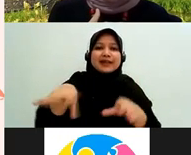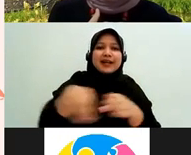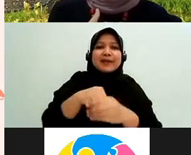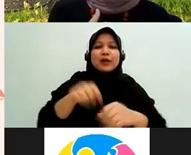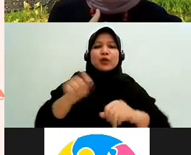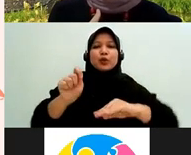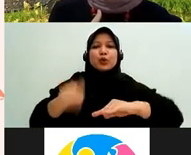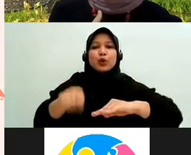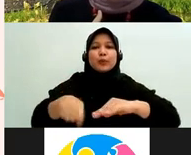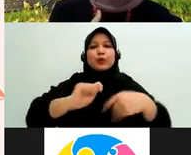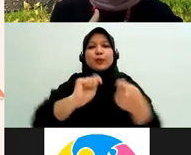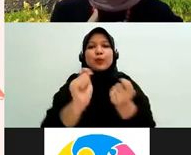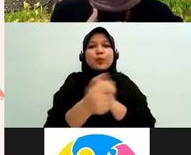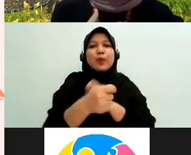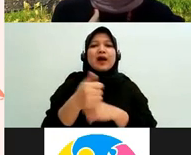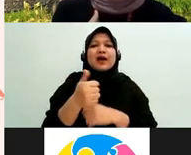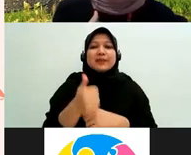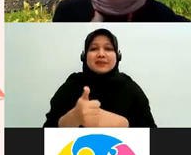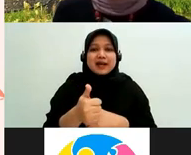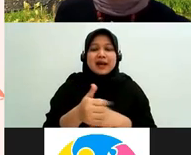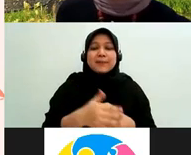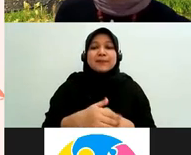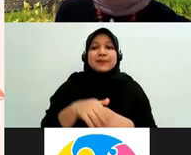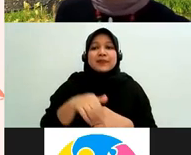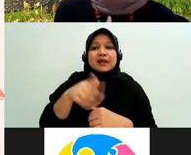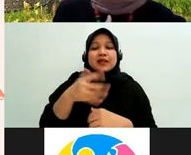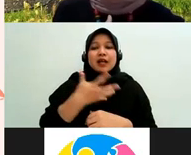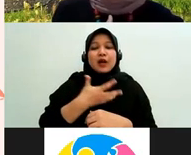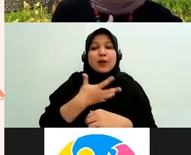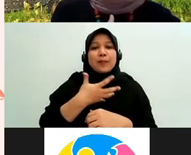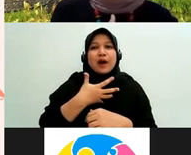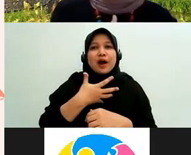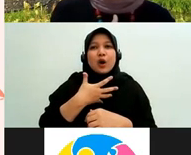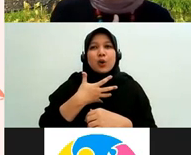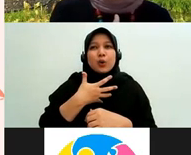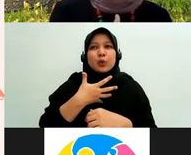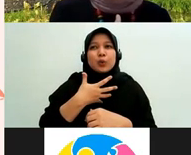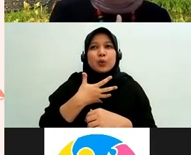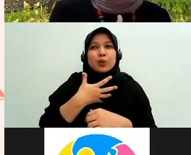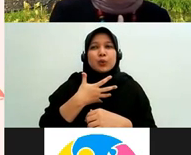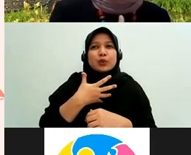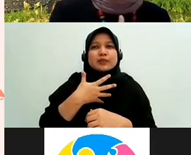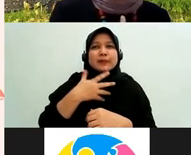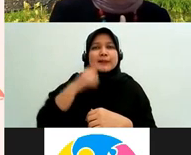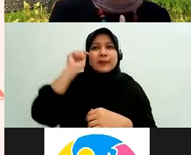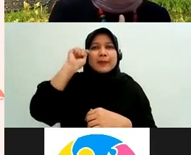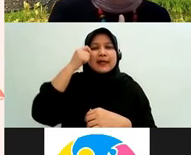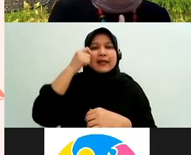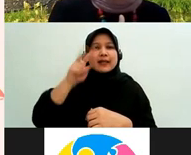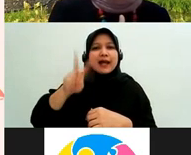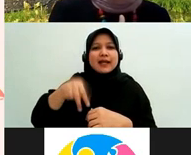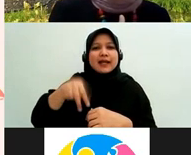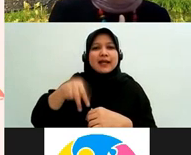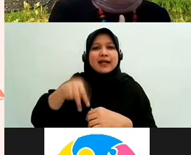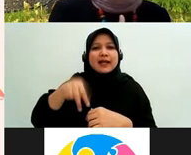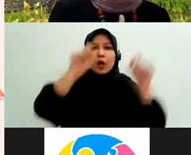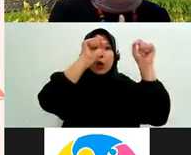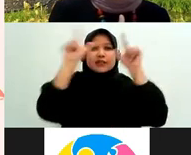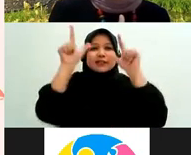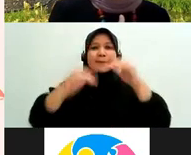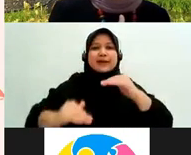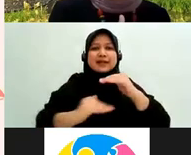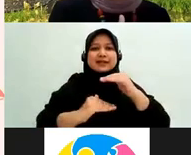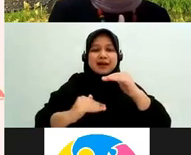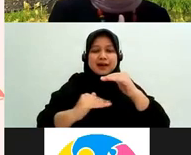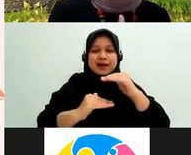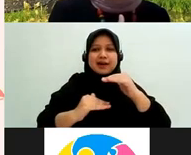sedikit aja saya mau flashback ke apa namanya konsep yang sangat mendasar dari apa peran